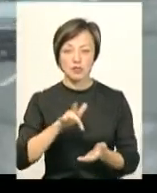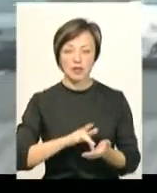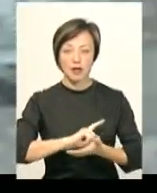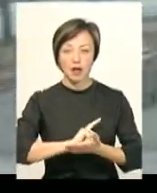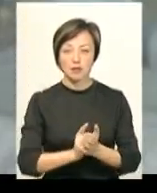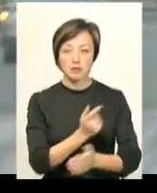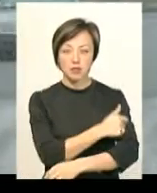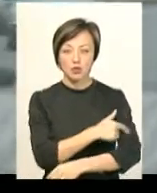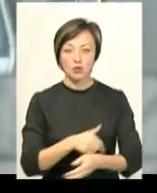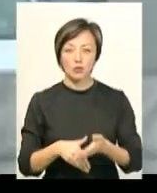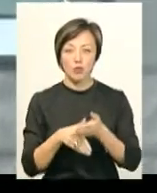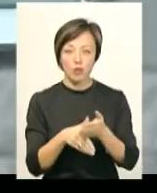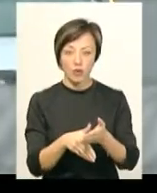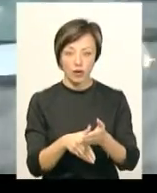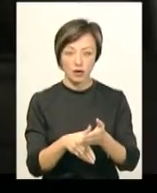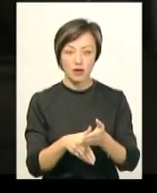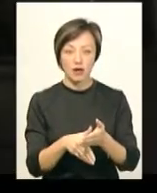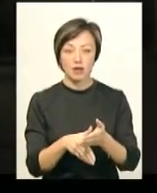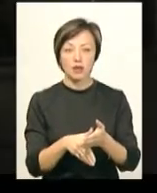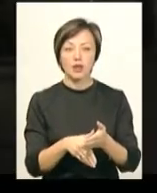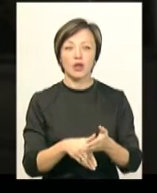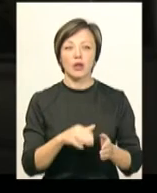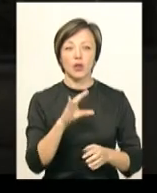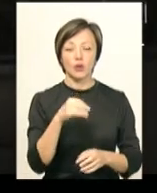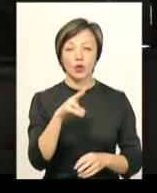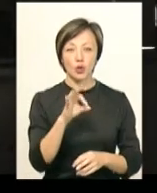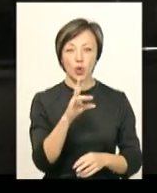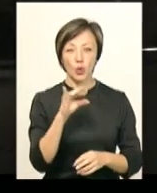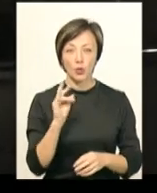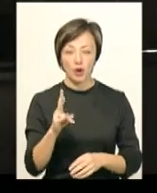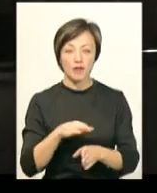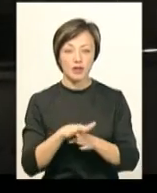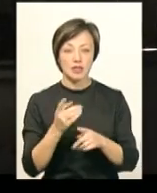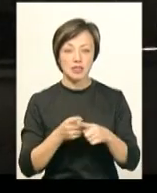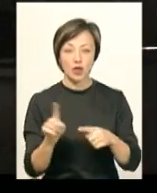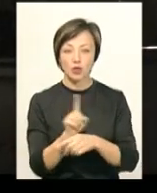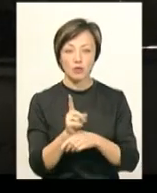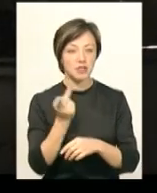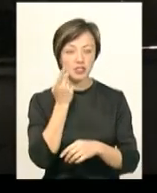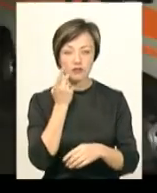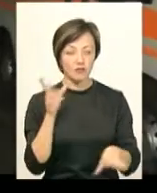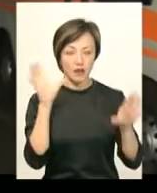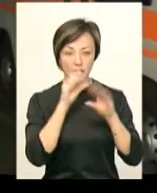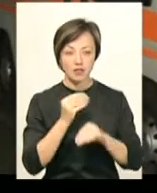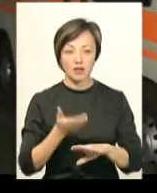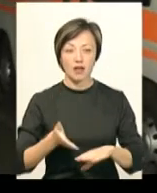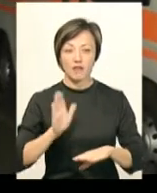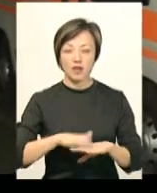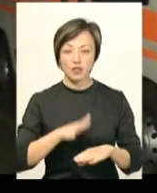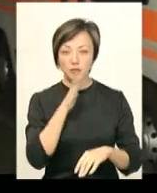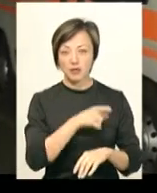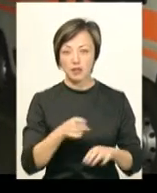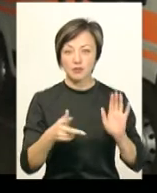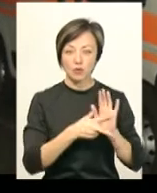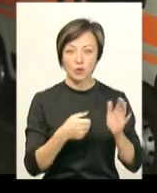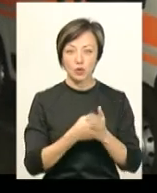екстреної медичної допомоги, медицини та катастроф Юрія Донюка, дотриматись цих норм не завжди вдається. Найважчі періоди – з